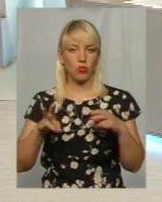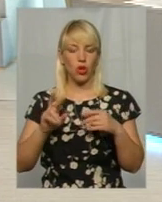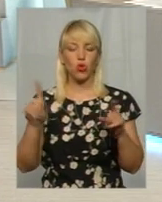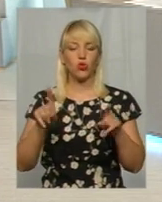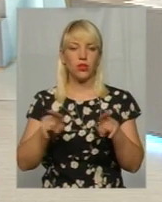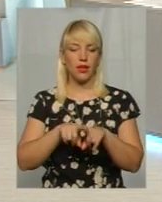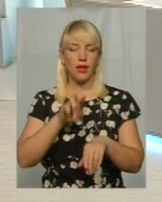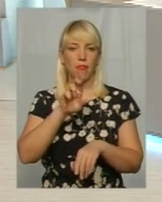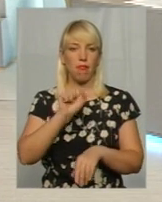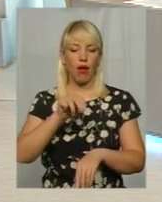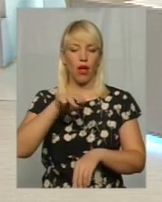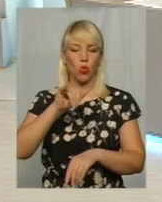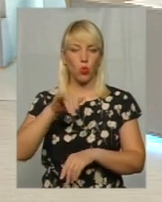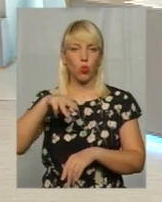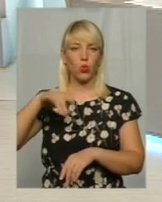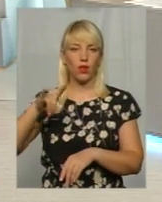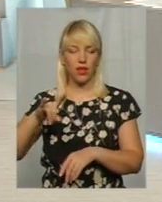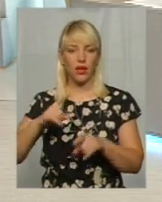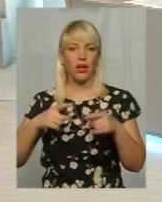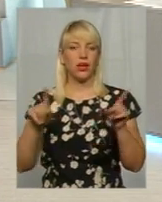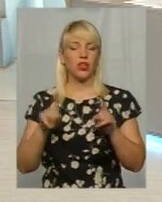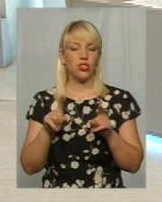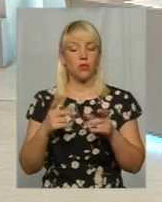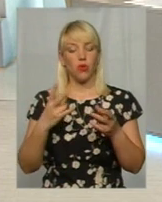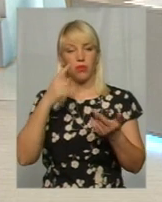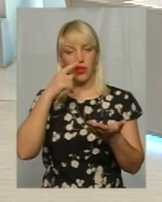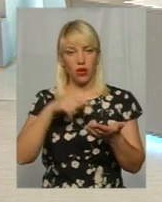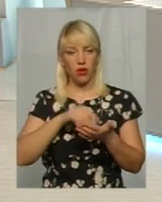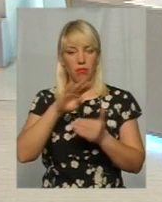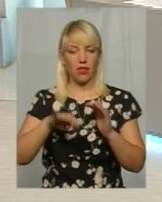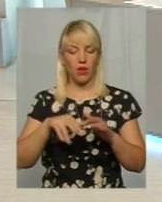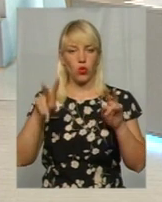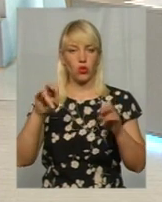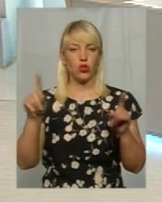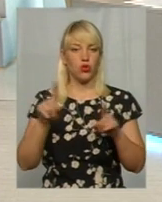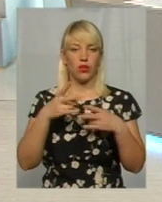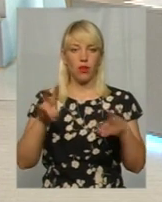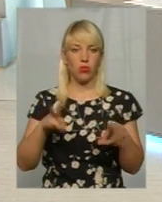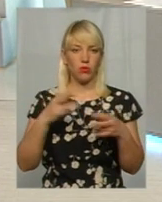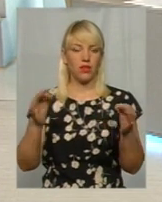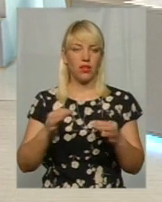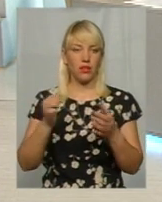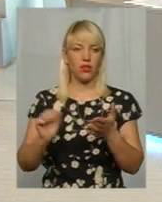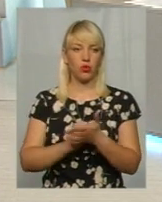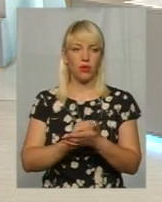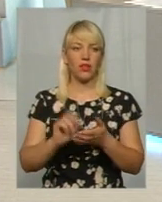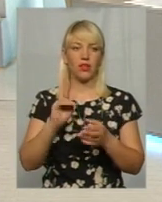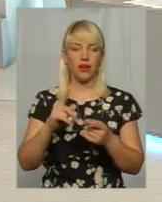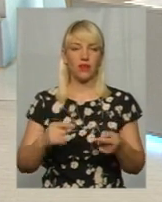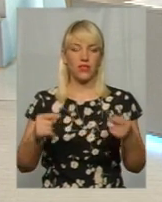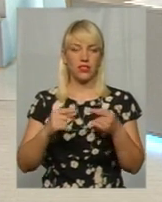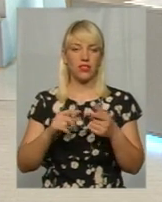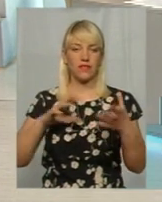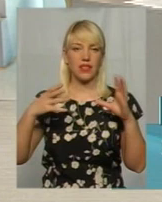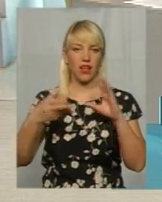батути і під яку категорію вони підпадають? Чи дійсно не потрібно жодних сертифікатів? І як визначається взагалі